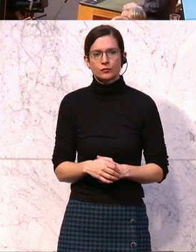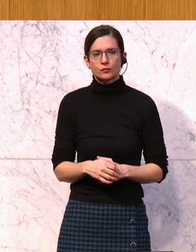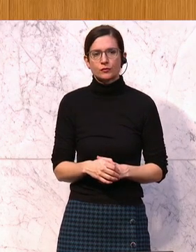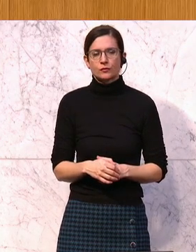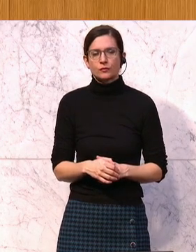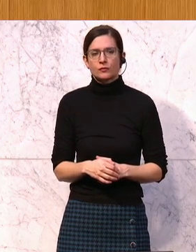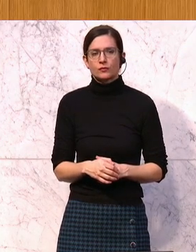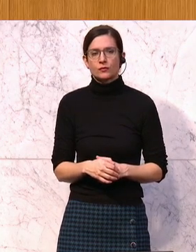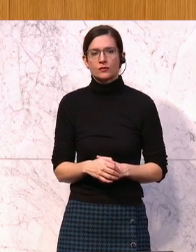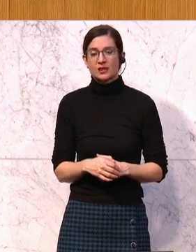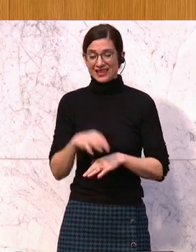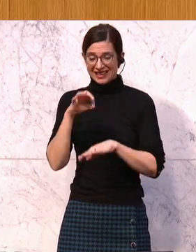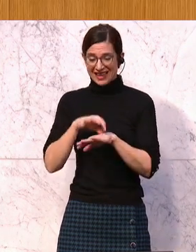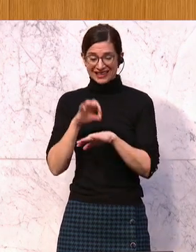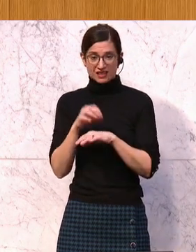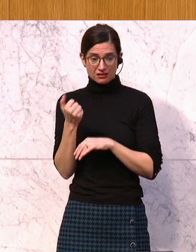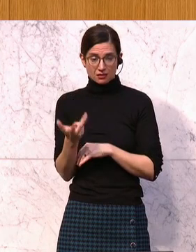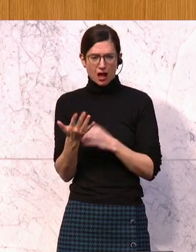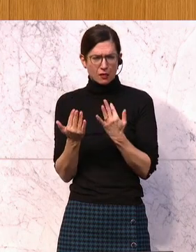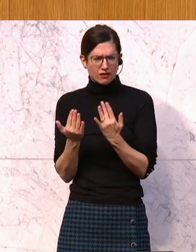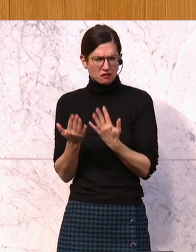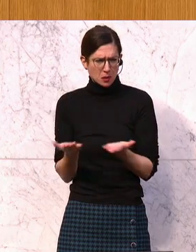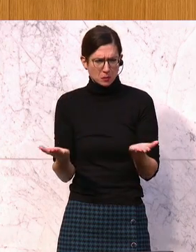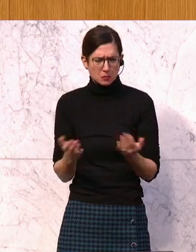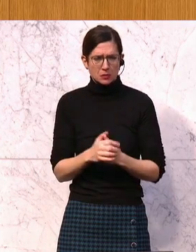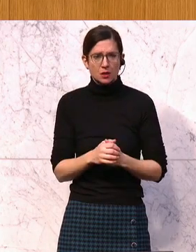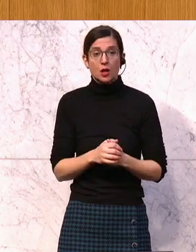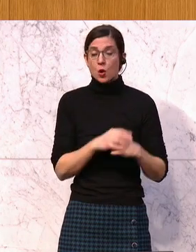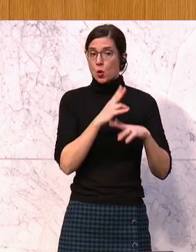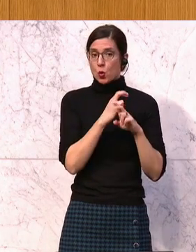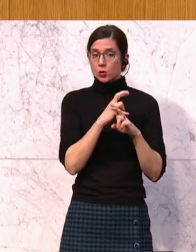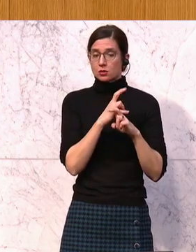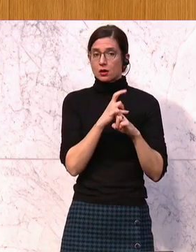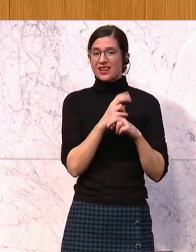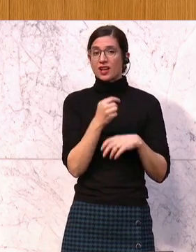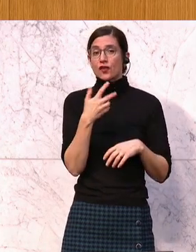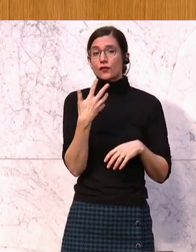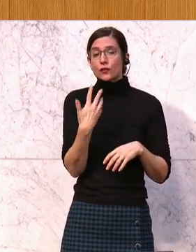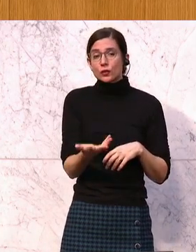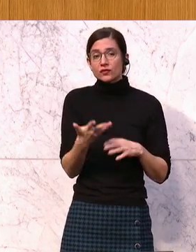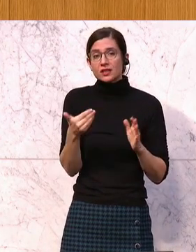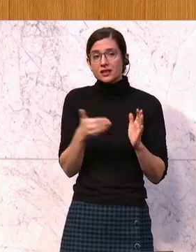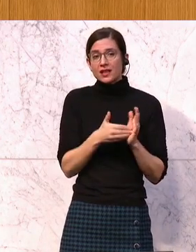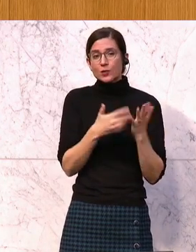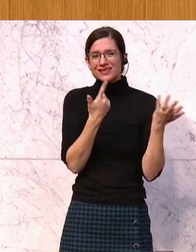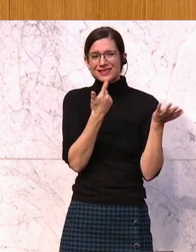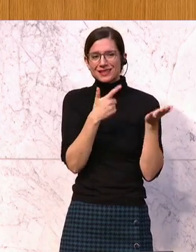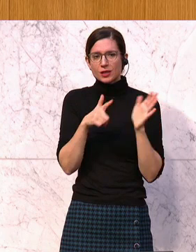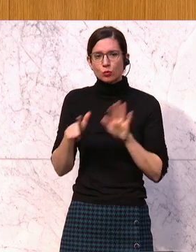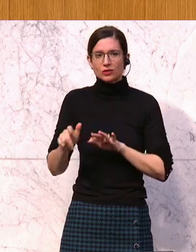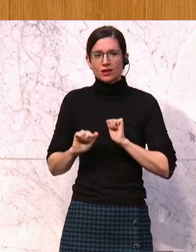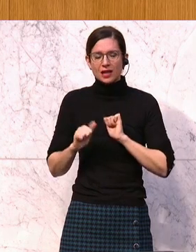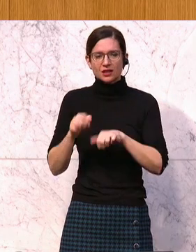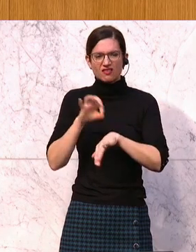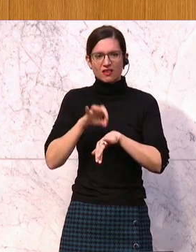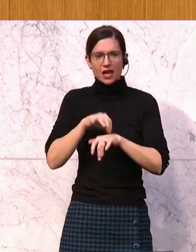Zahl der Ärztinnen und Ärzte. Derzeit haben wir in Österreich 50.700 aktive